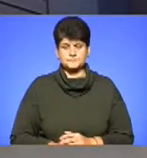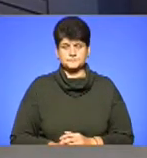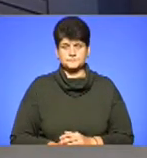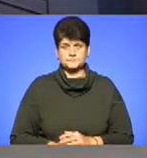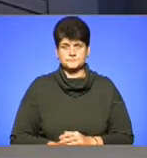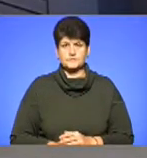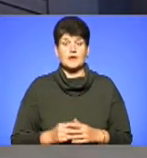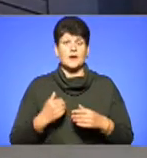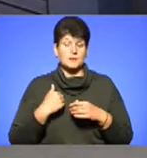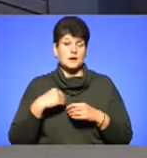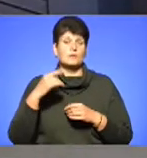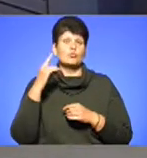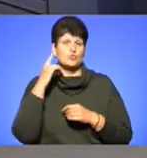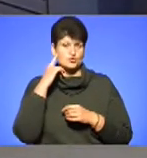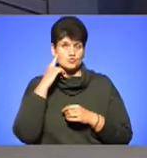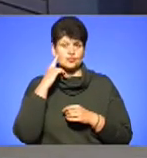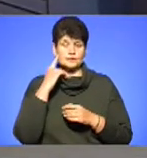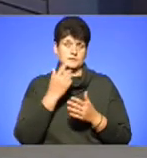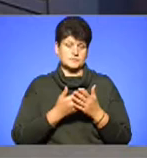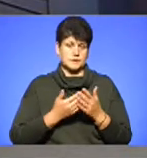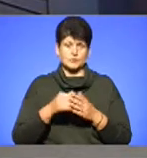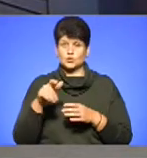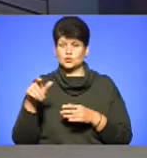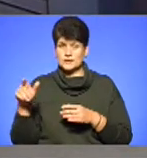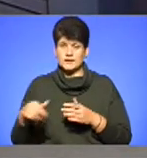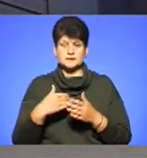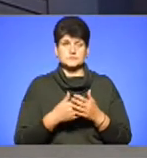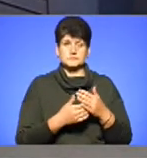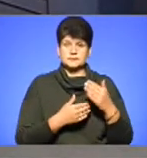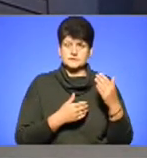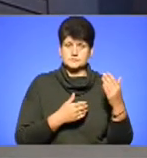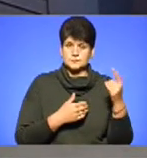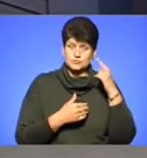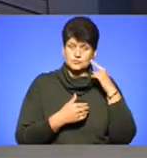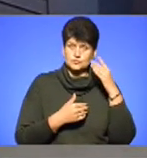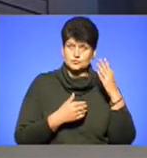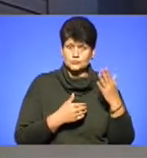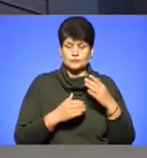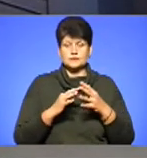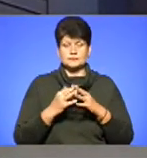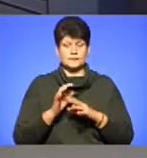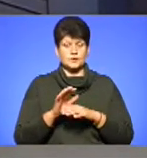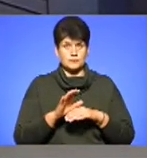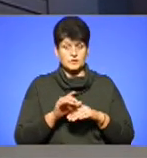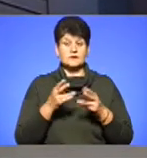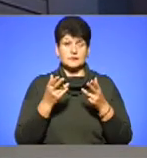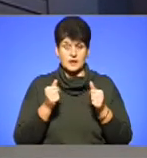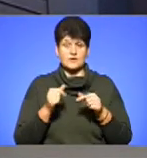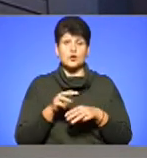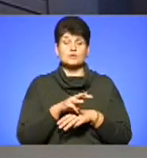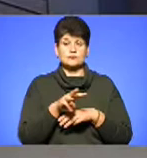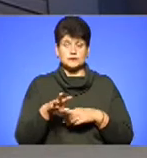Ми почули версію і людей, і версію також аграрія, який підтвердив, що так вони розпилювали